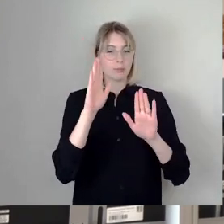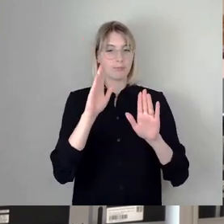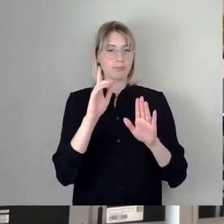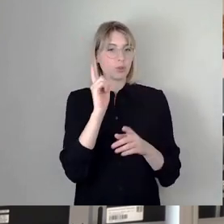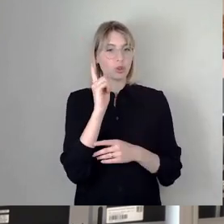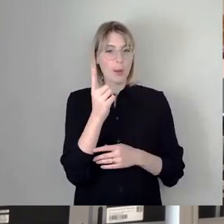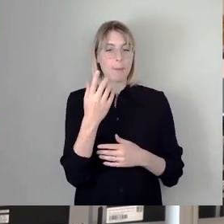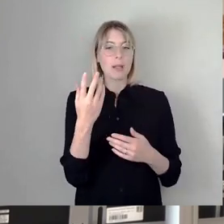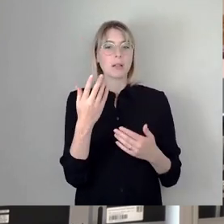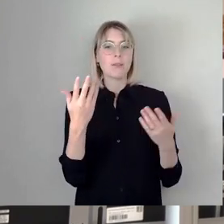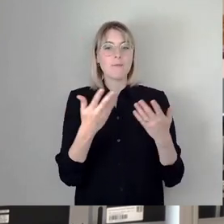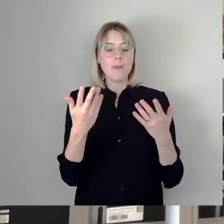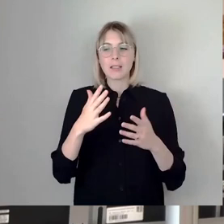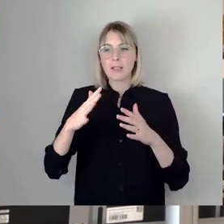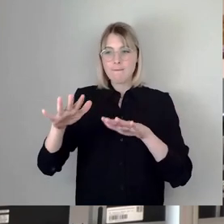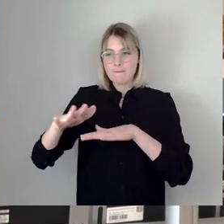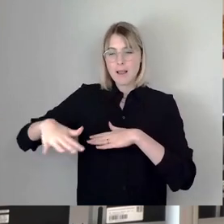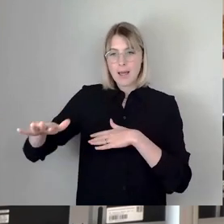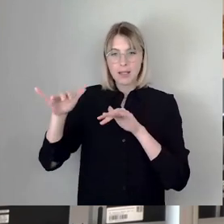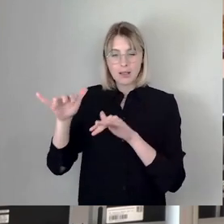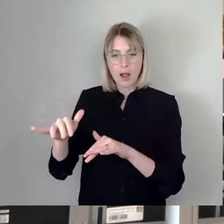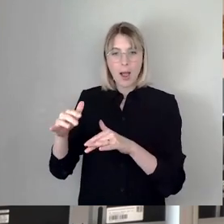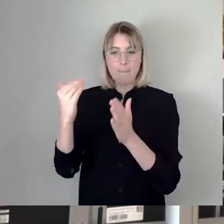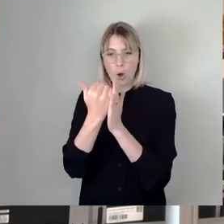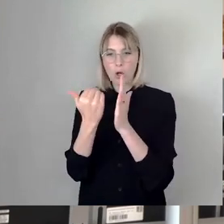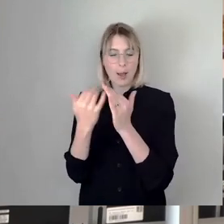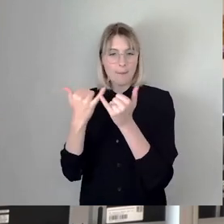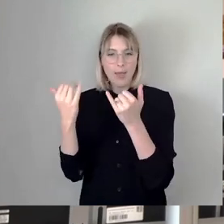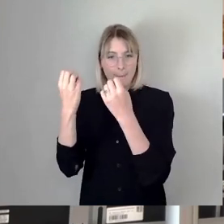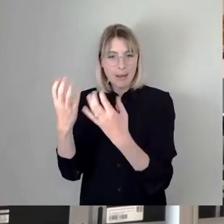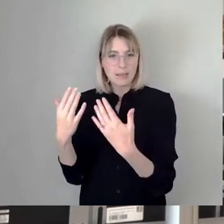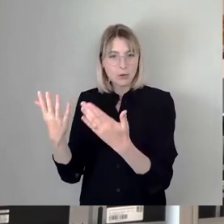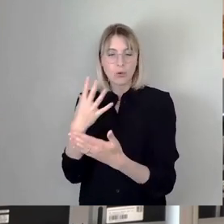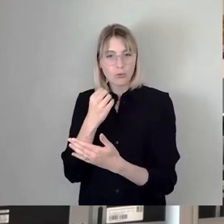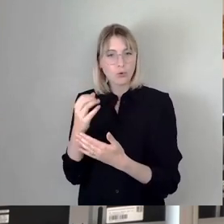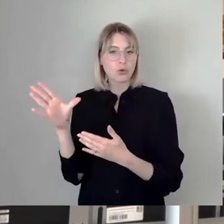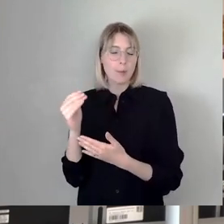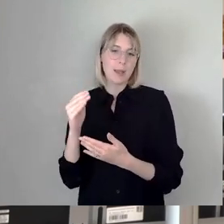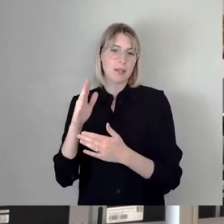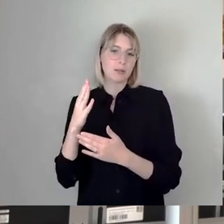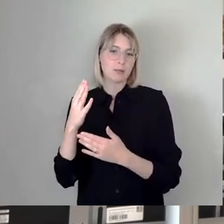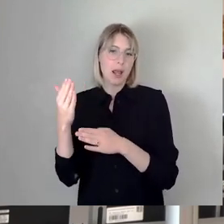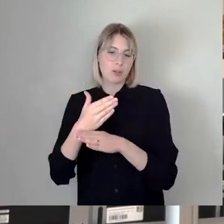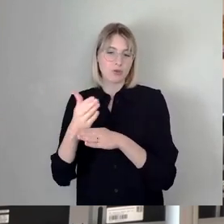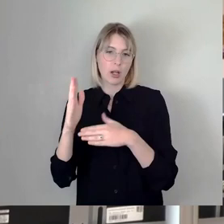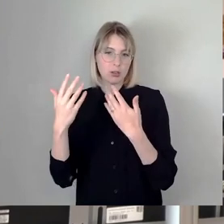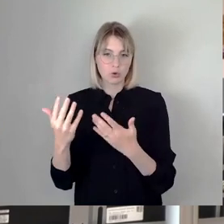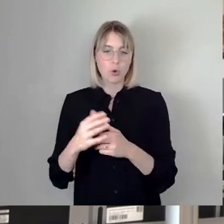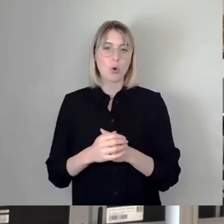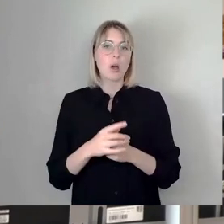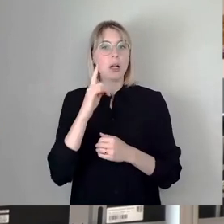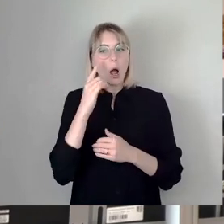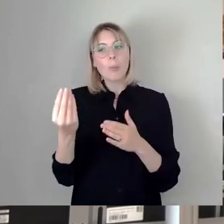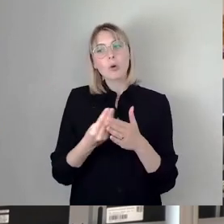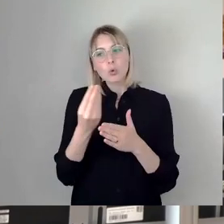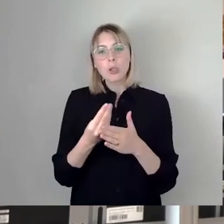programmmäßig tatsächlich passiert. Und da sehe ich im Übrigen auch eine große Gefahr, weil aus meiner Sicht ist die Kunst frei und ich möchte